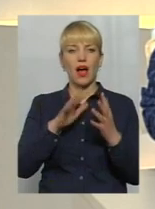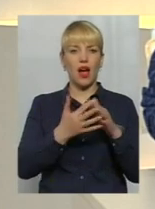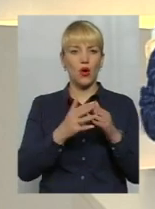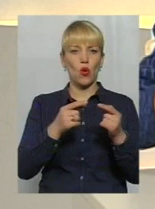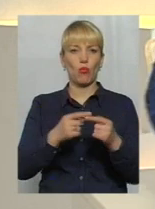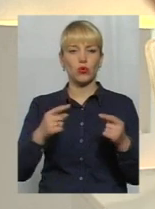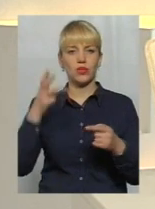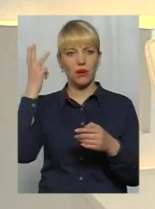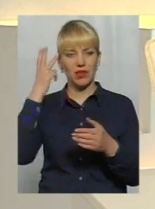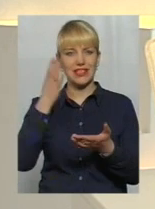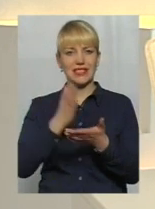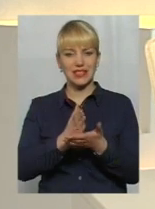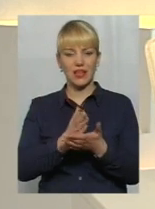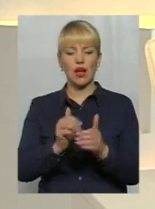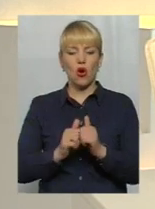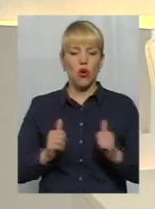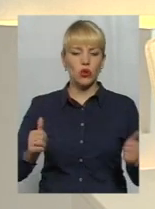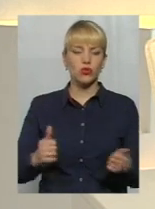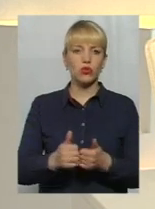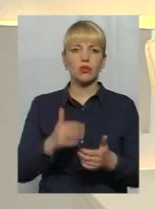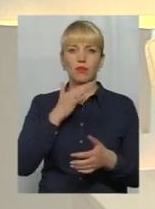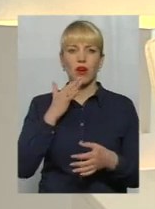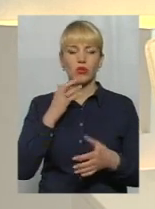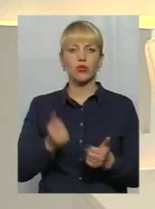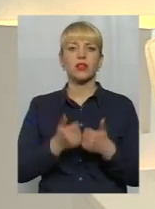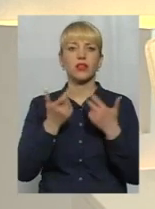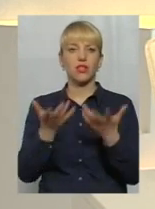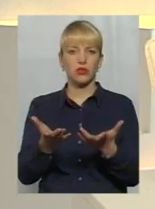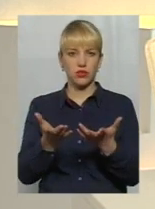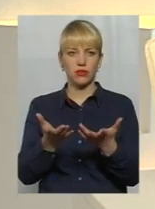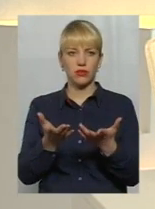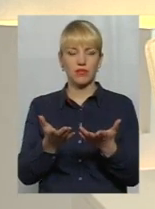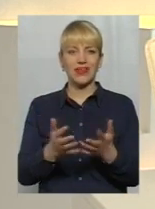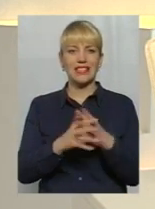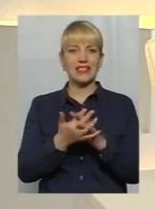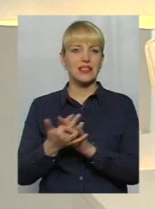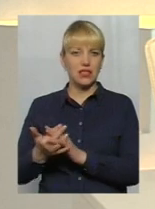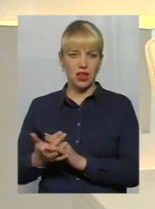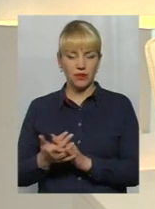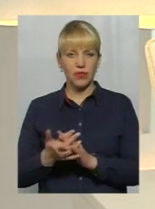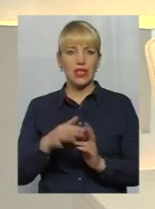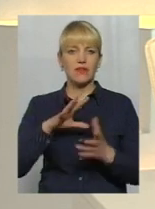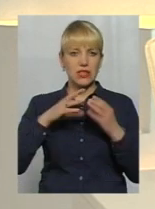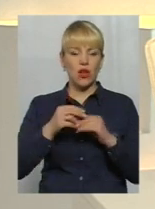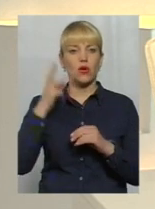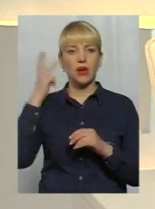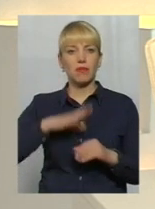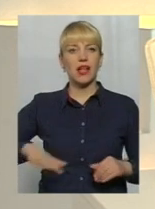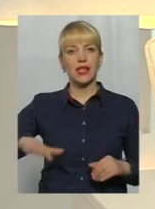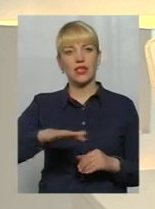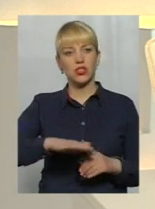оточений чималою кількістю сіл. Загалом, Хмельниччина,